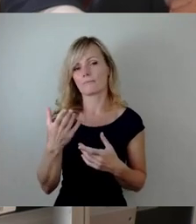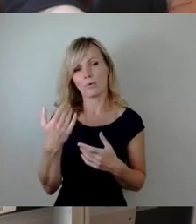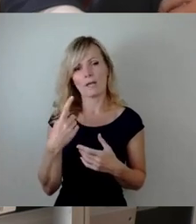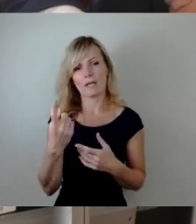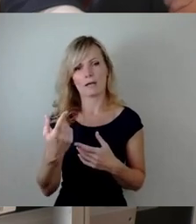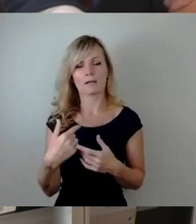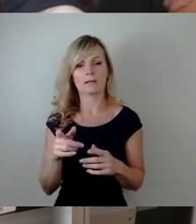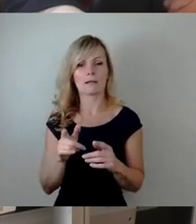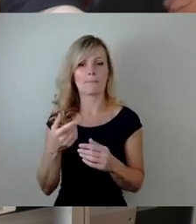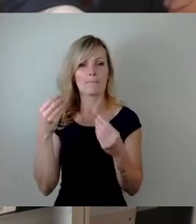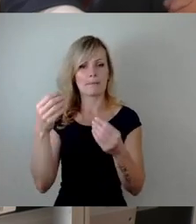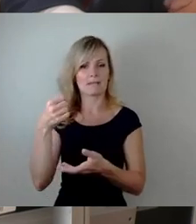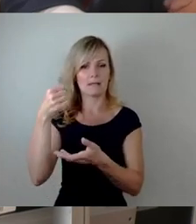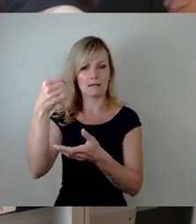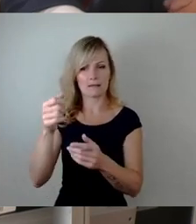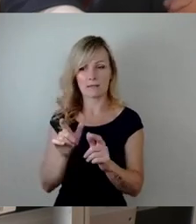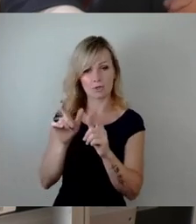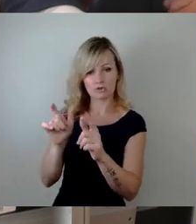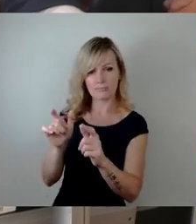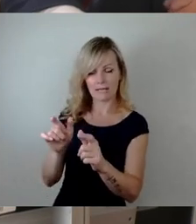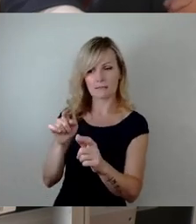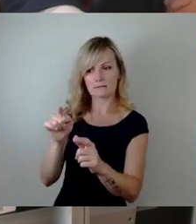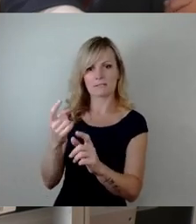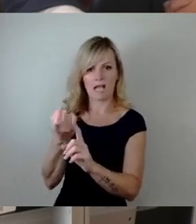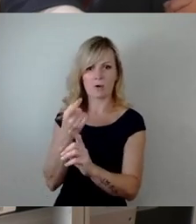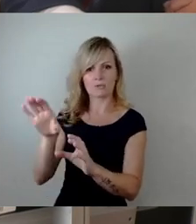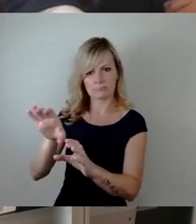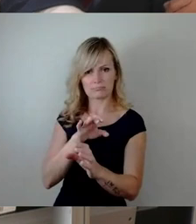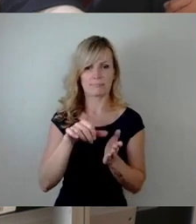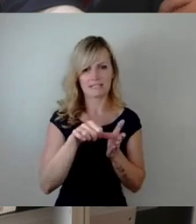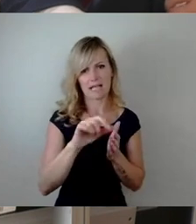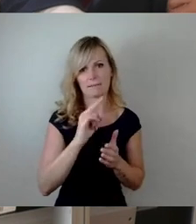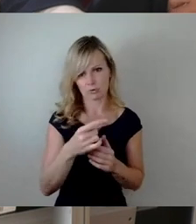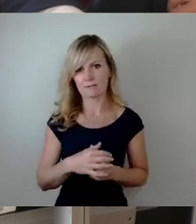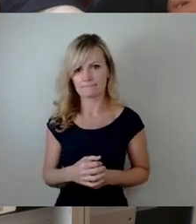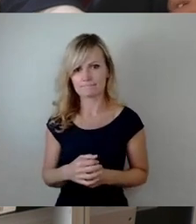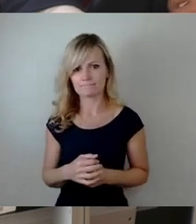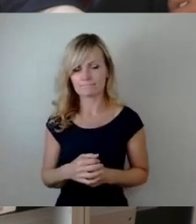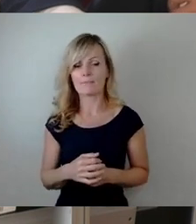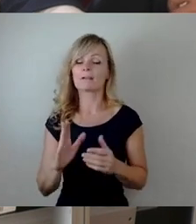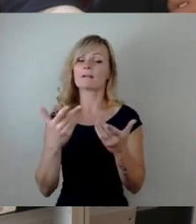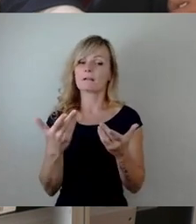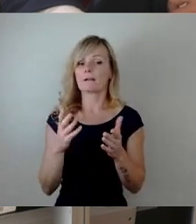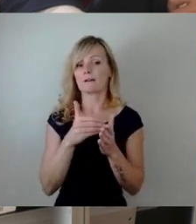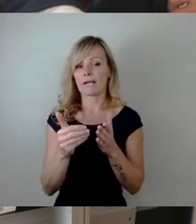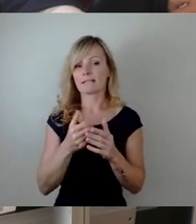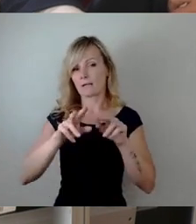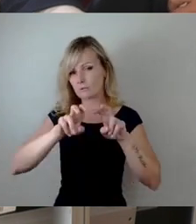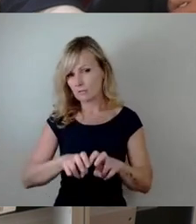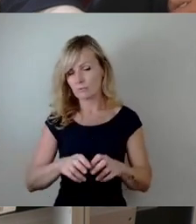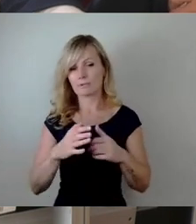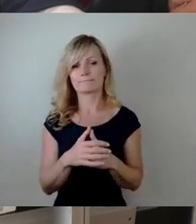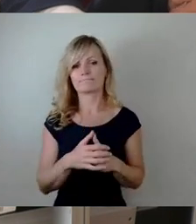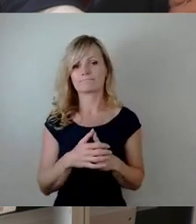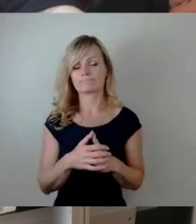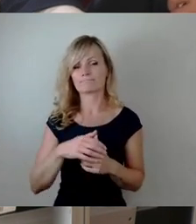begleichen müssen. Wir werden weiter sehr genau untersuchen, wie wir die Straßen, Fahrrad und Bahnverkehr in der Innenstadt